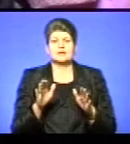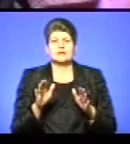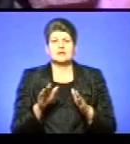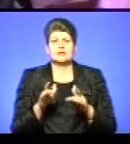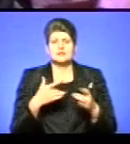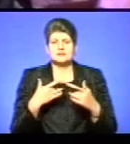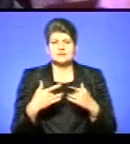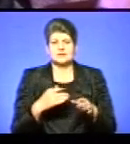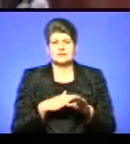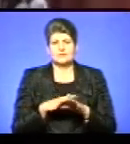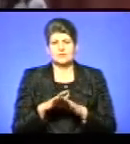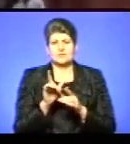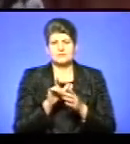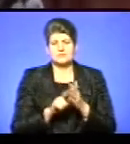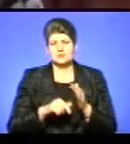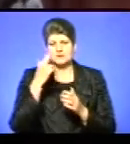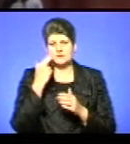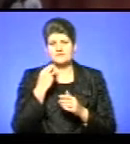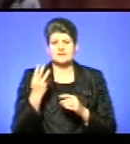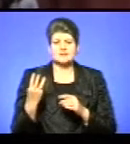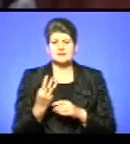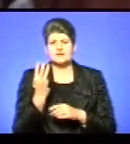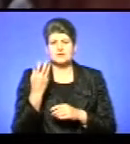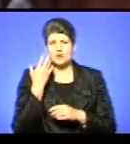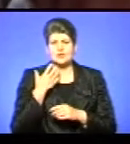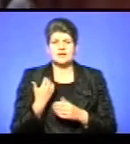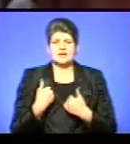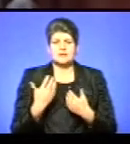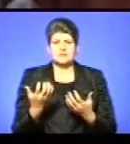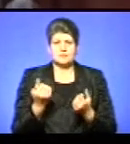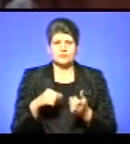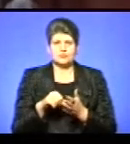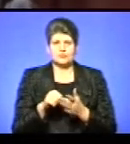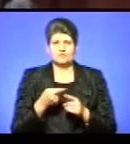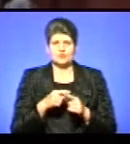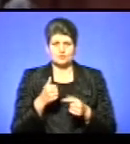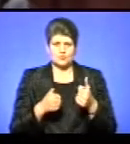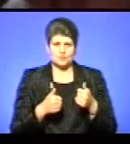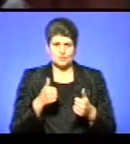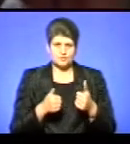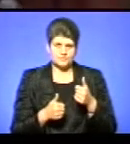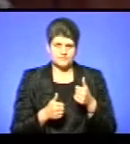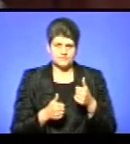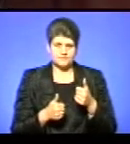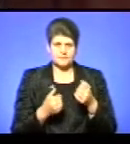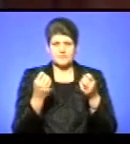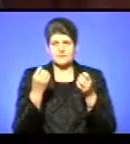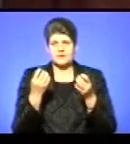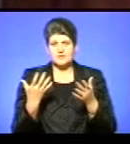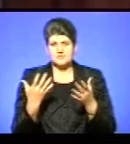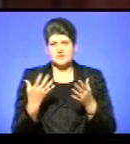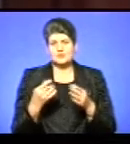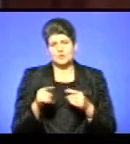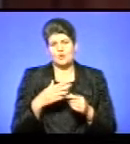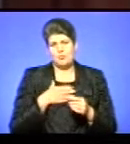пісню «Канто де ла Тера». Це вже третій рік, коли я беру участь в цьому конкурсі. Просто вже це